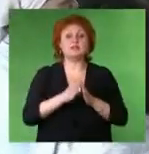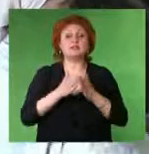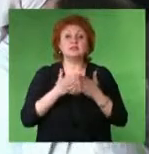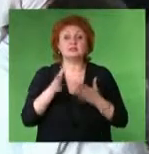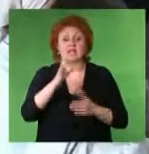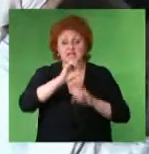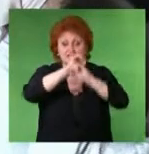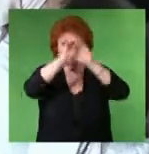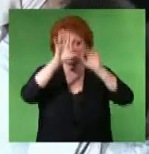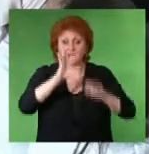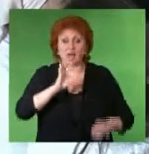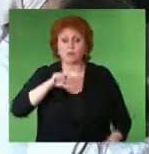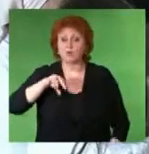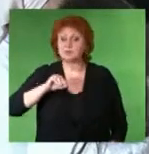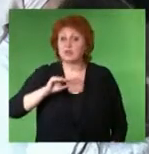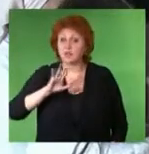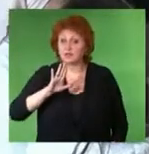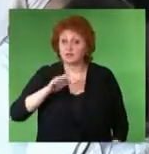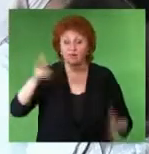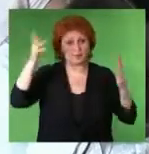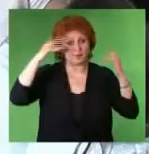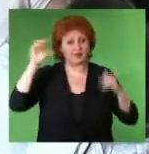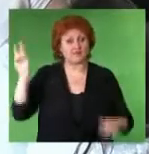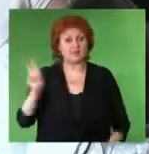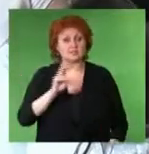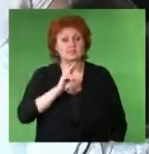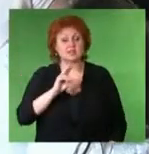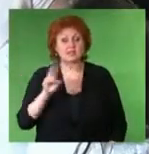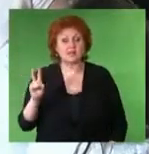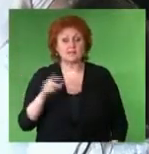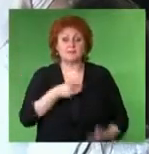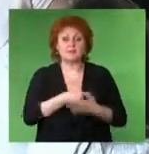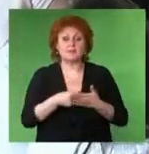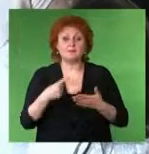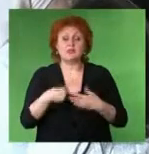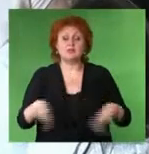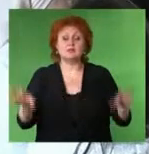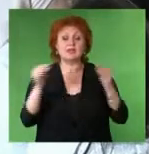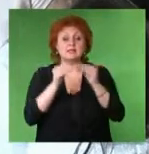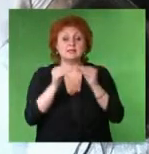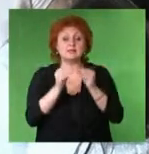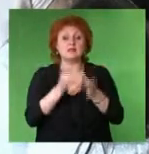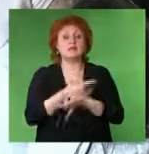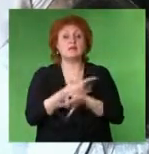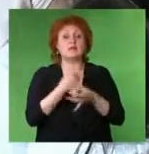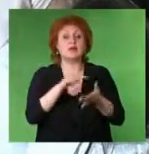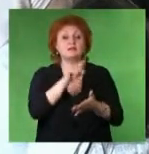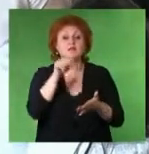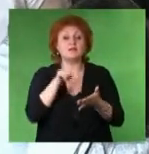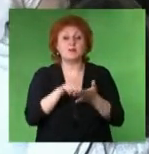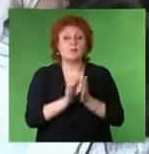книге «Деяний святых апостолов» В православной церкви отмечается как двунадесятый праздник